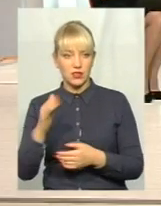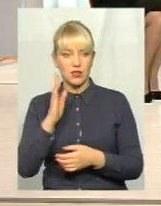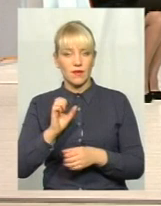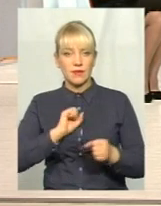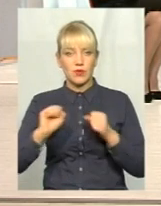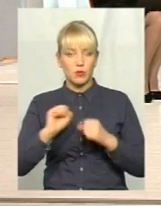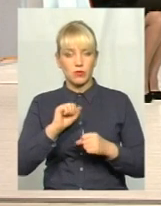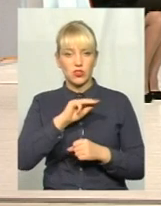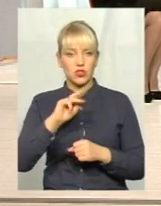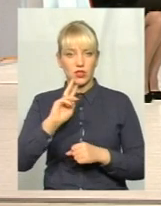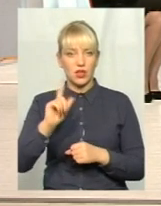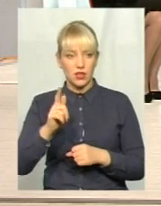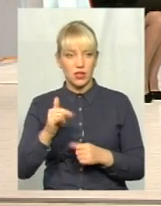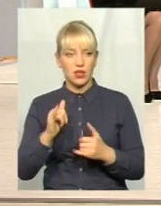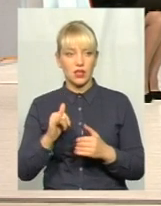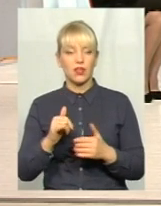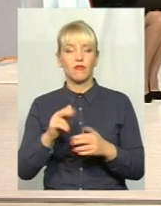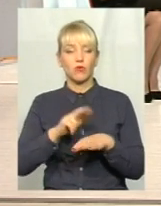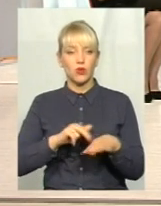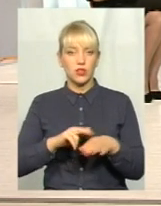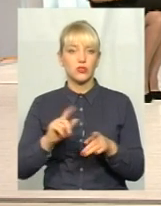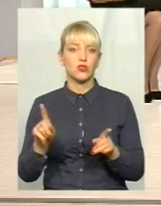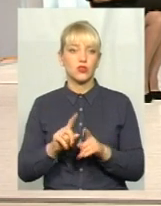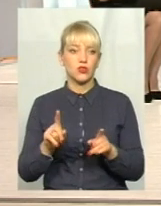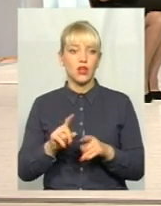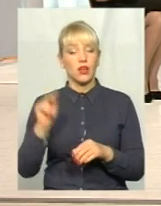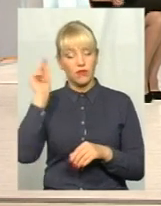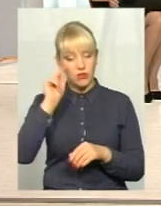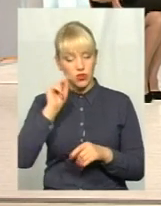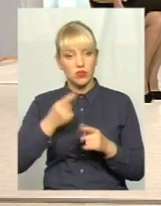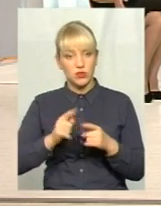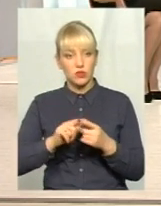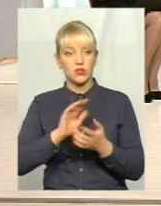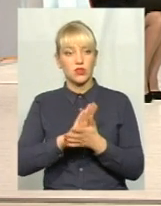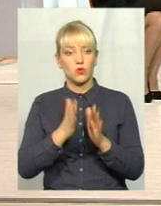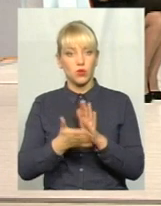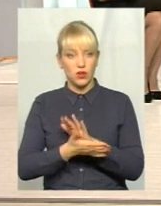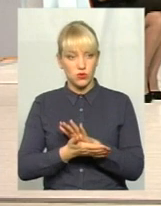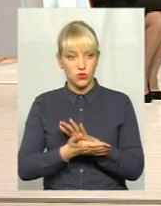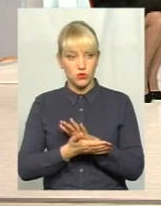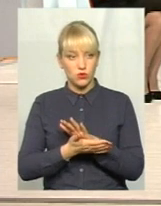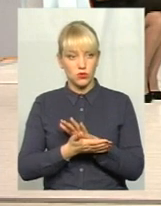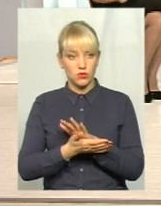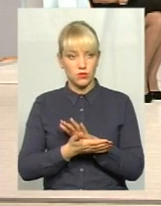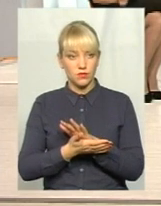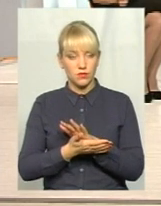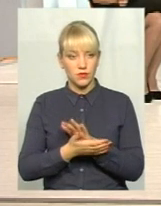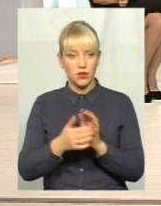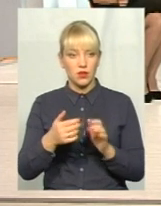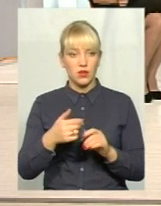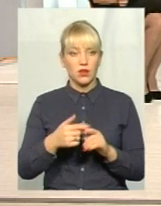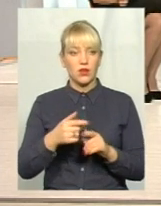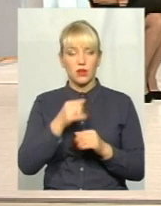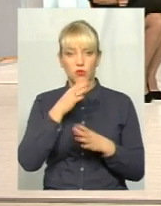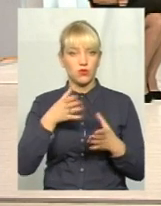управління житлово-комунального господарства і в поліцію для того, щоб... Вивчають цю ситуацію. І отримують негативну відповідь. А чому? Тому